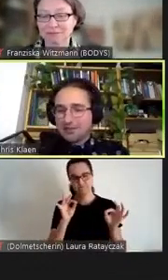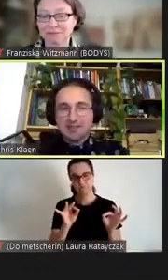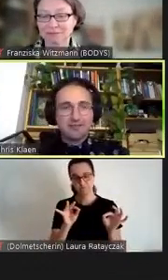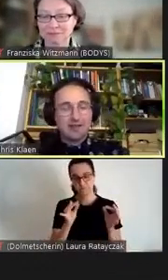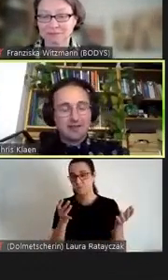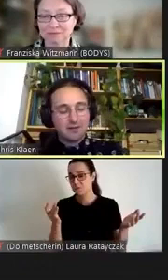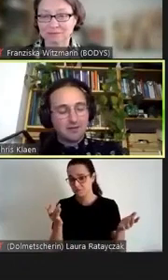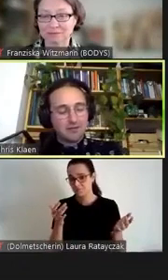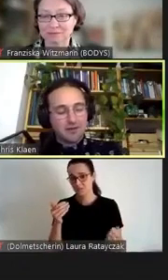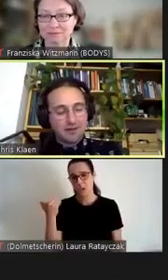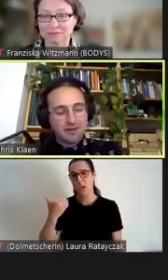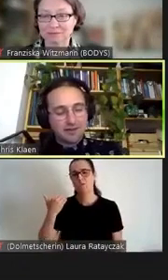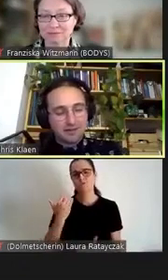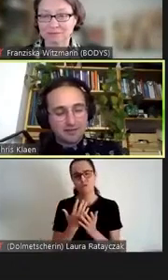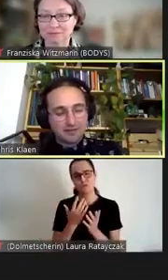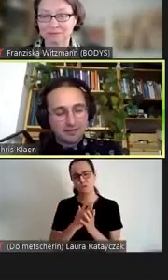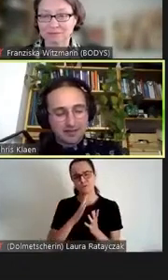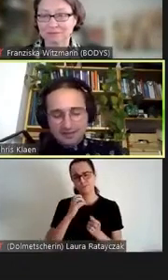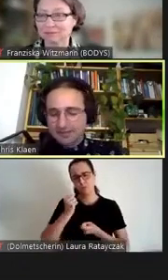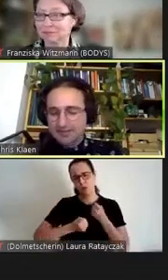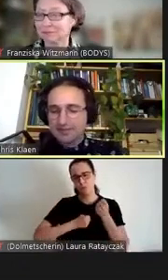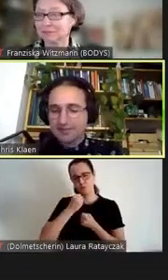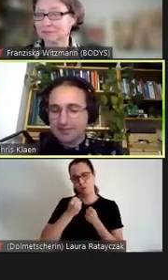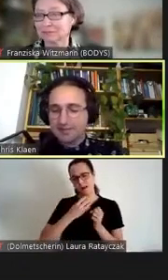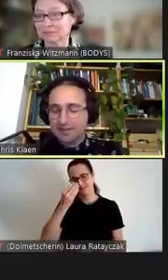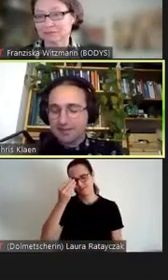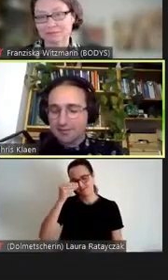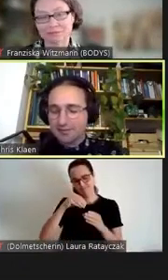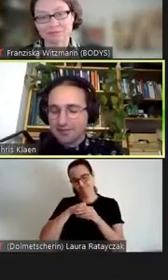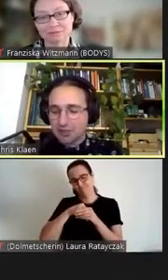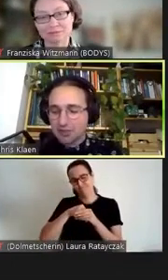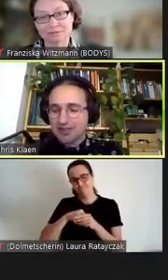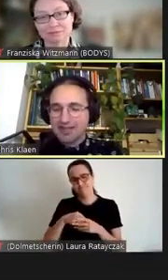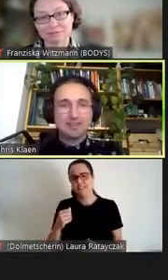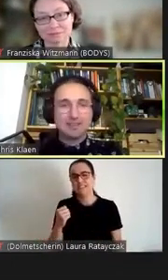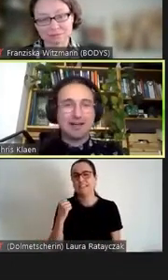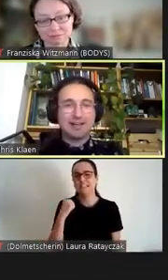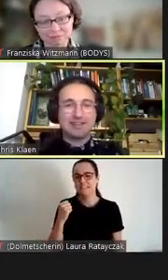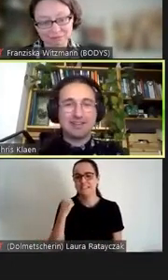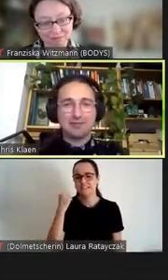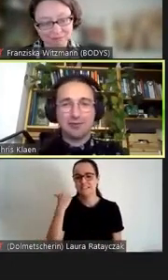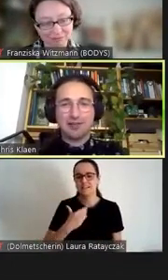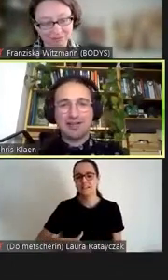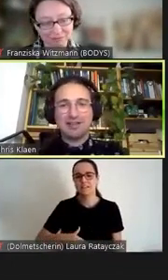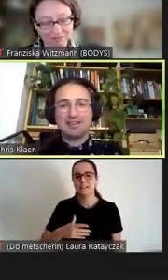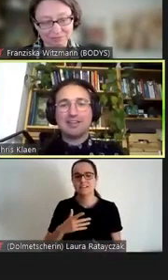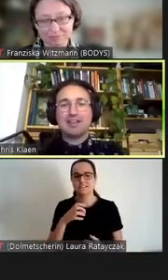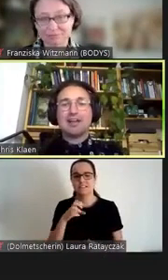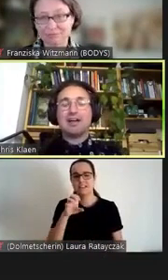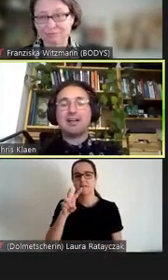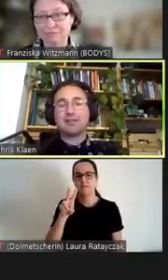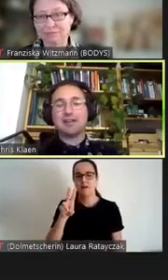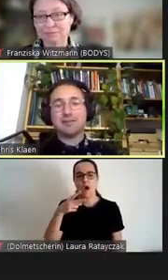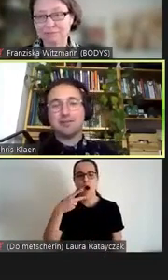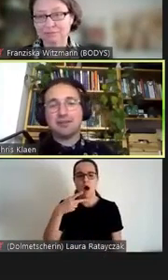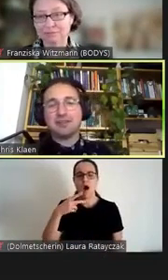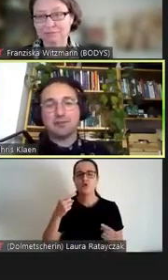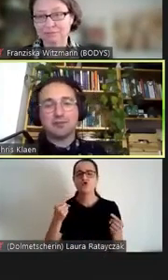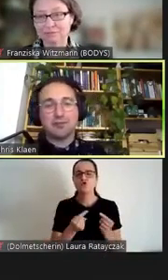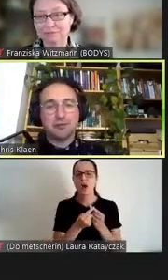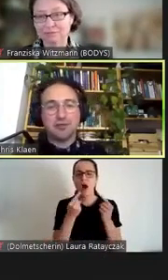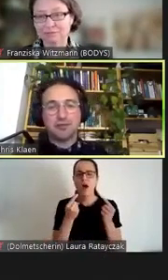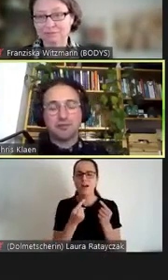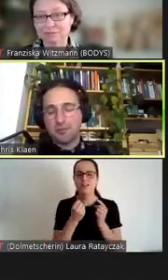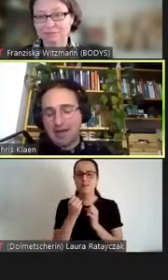ich ein Beispiel. Ich war gestern in der sogenannten Streitbar der EVH, also einem